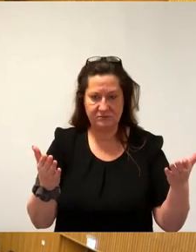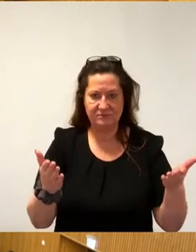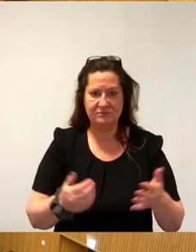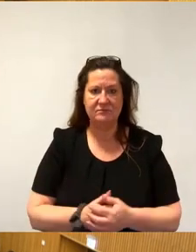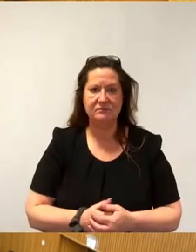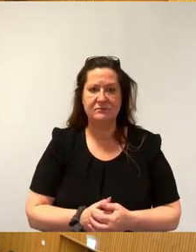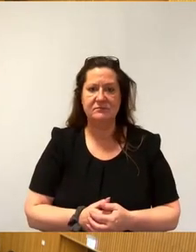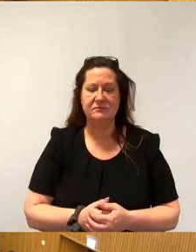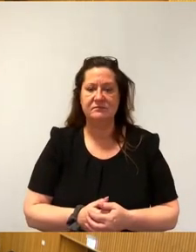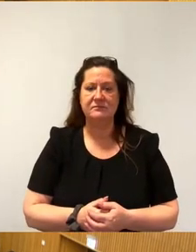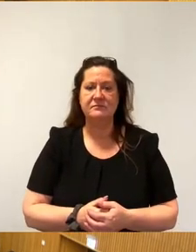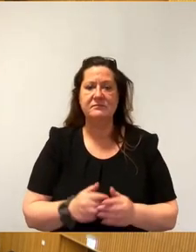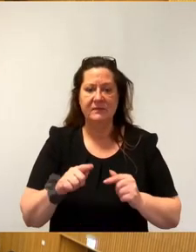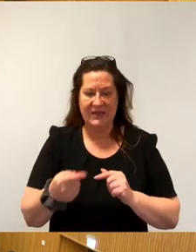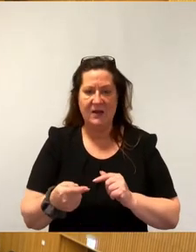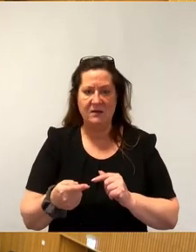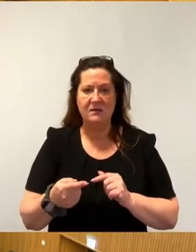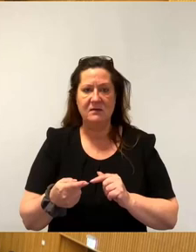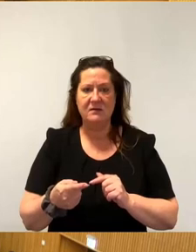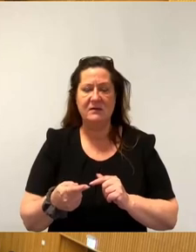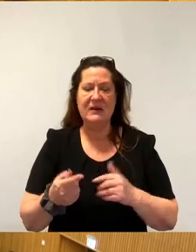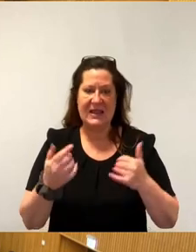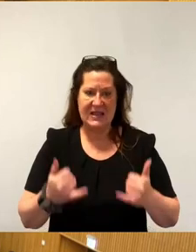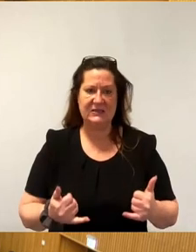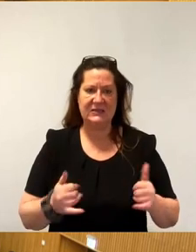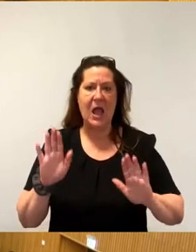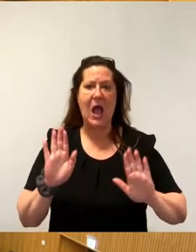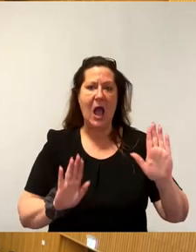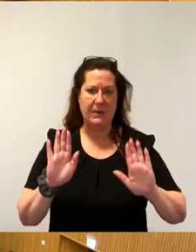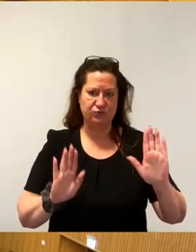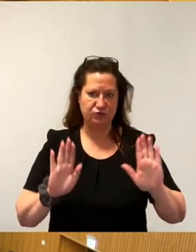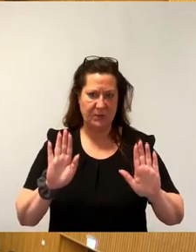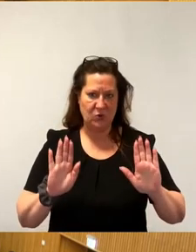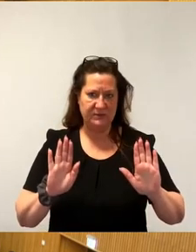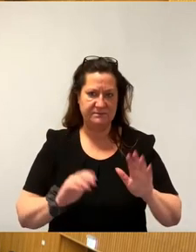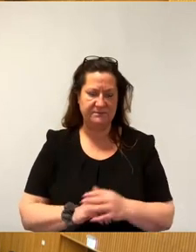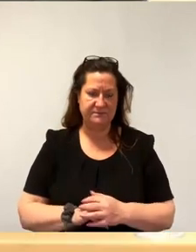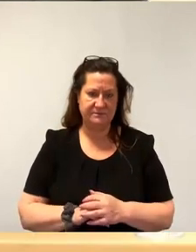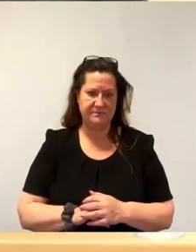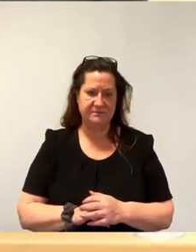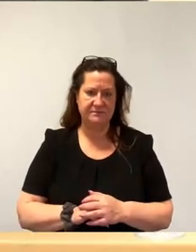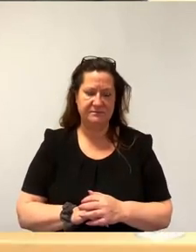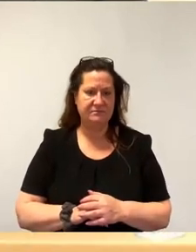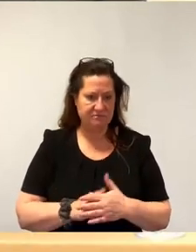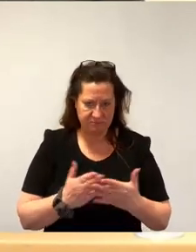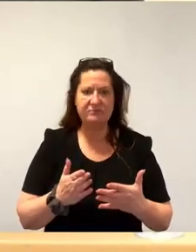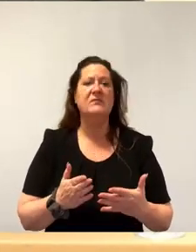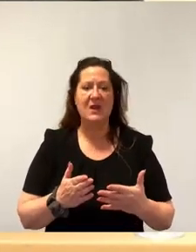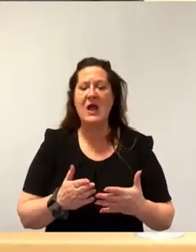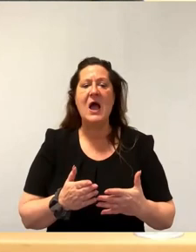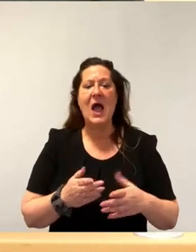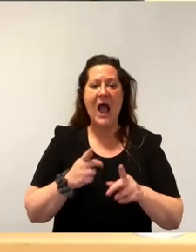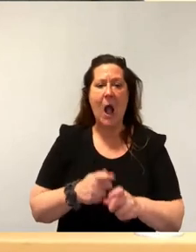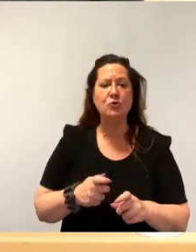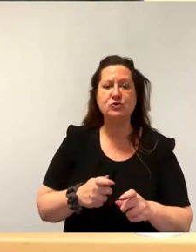Dann kommen wir zur Abstimmung über den federführenden Ausschussbericht. Der ist negativ, wer also